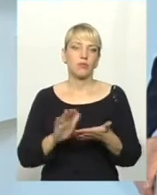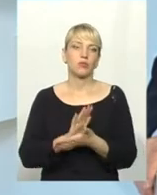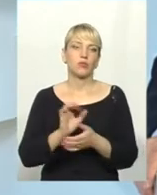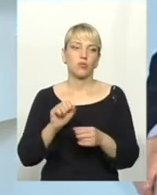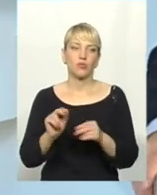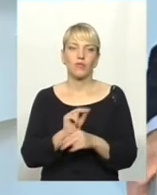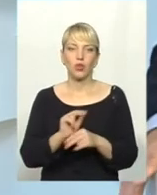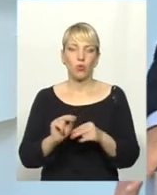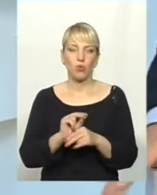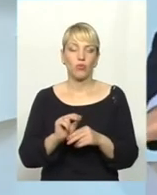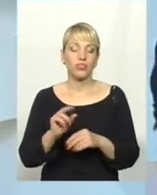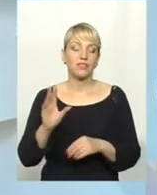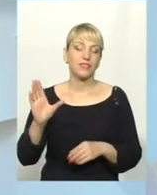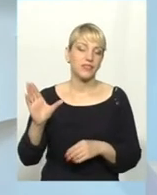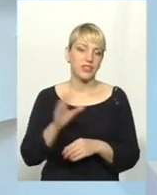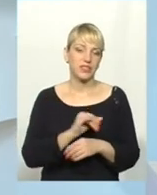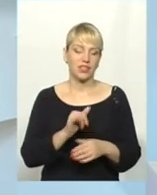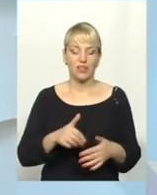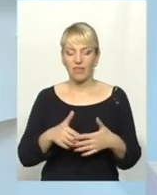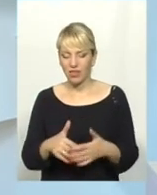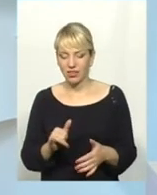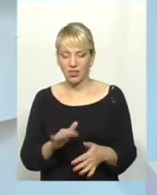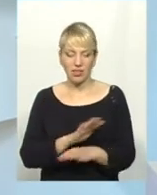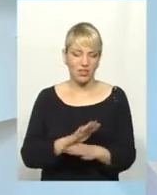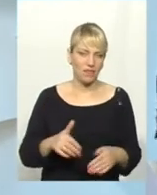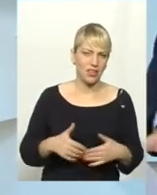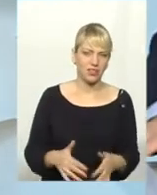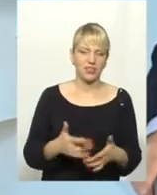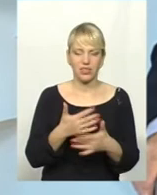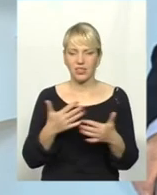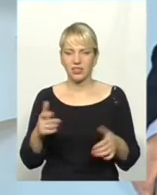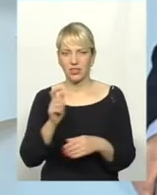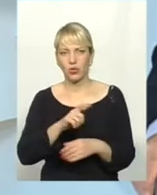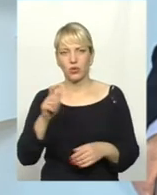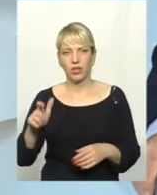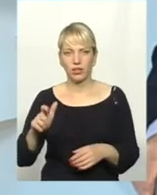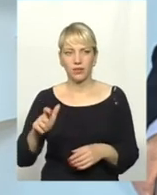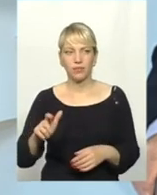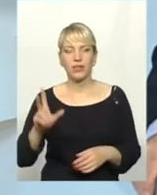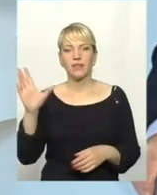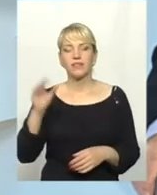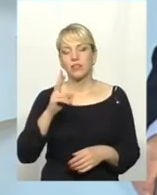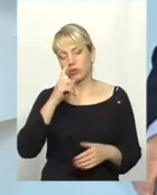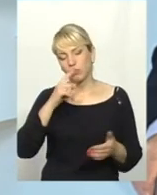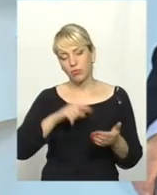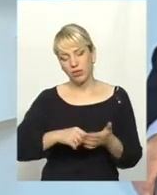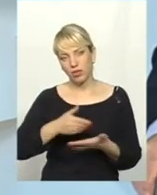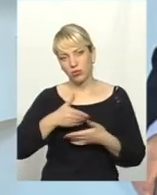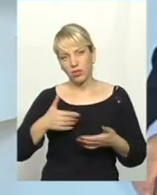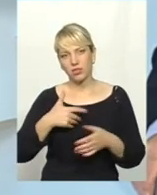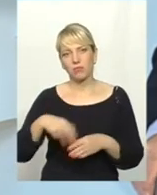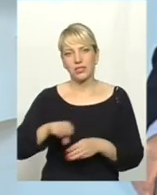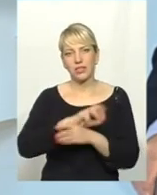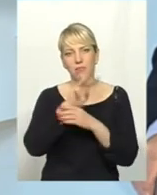вилікувати, вилікувати всіх і вагітних, і невагітних, і села, міста. Всіх, хто до нас попадає, ми забезпечуємо.